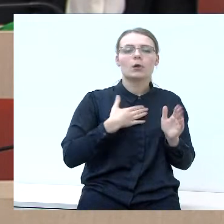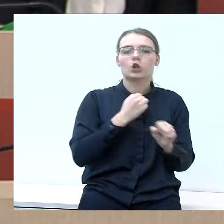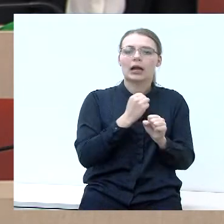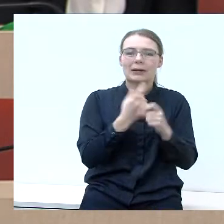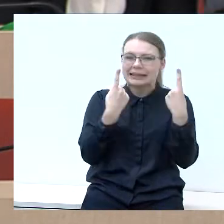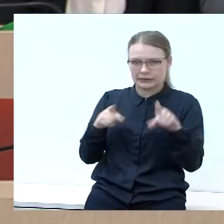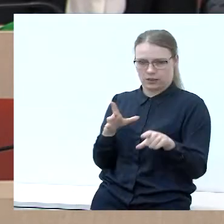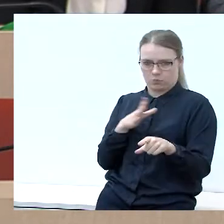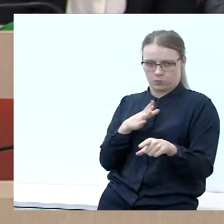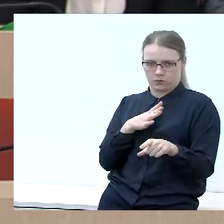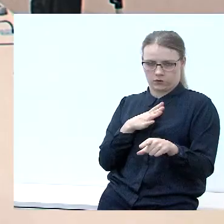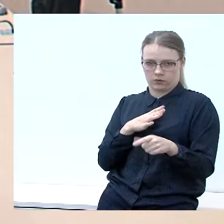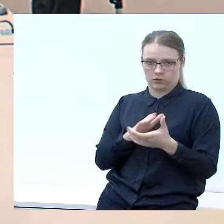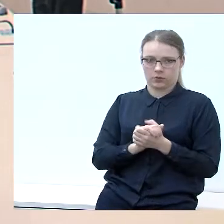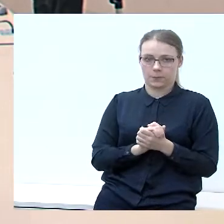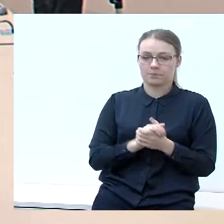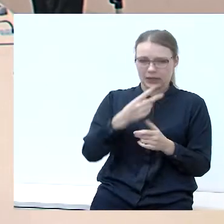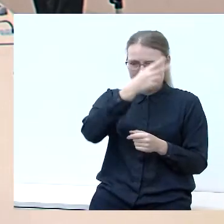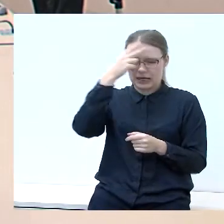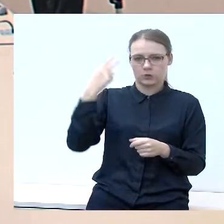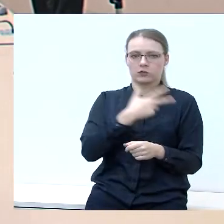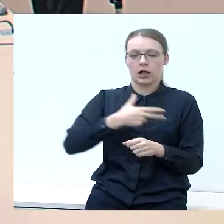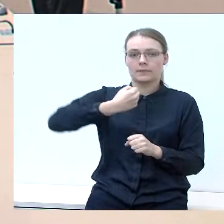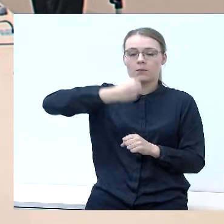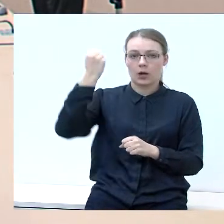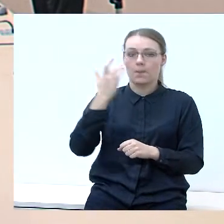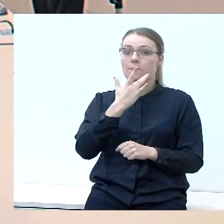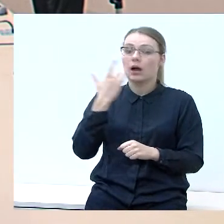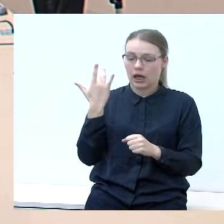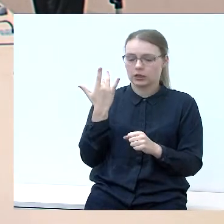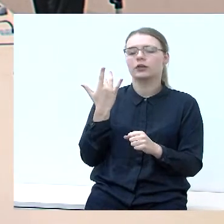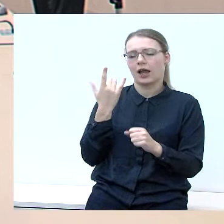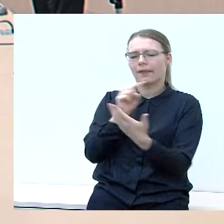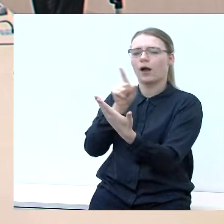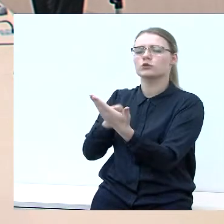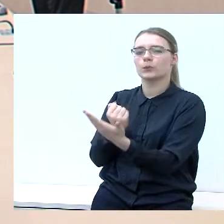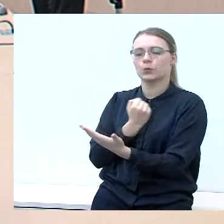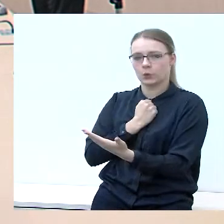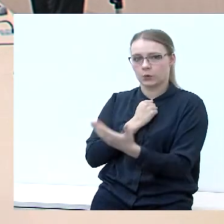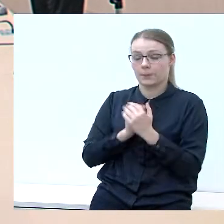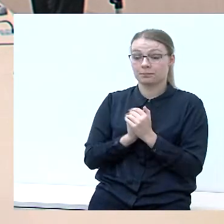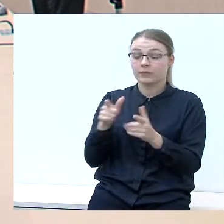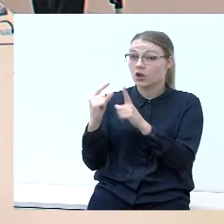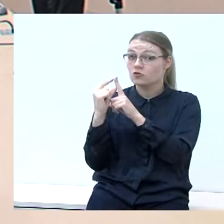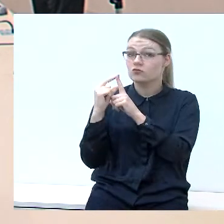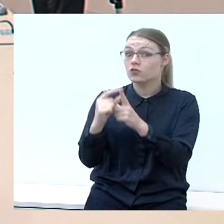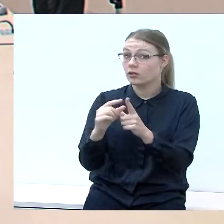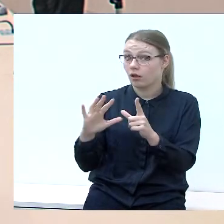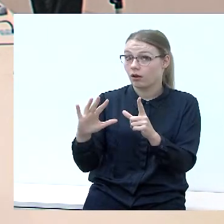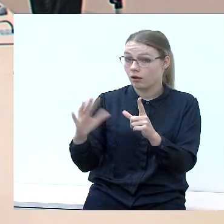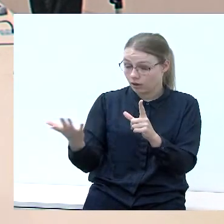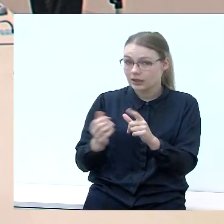Lietuvos socialdemokratų partijai dar klausimėlis. Žadate mažinti